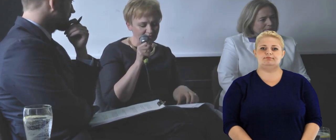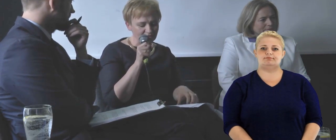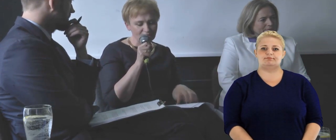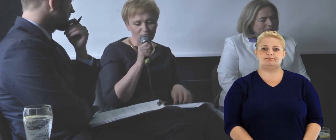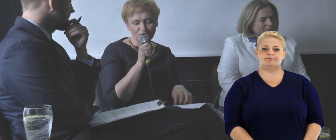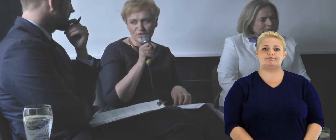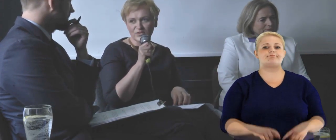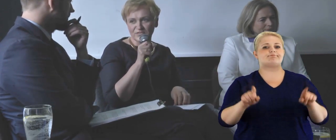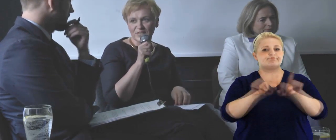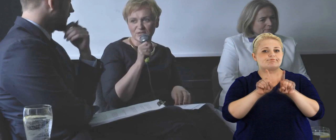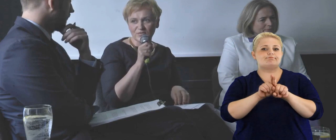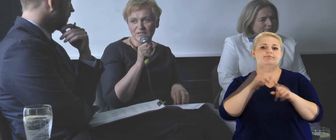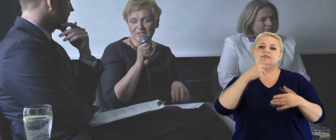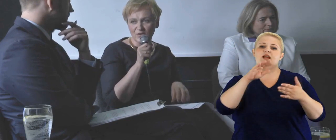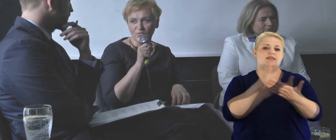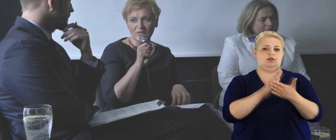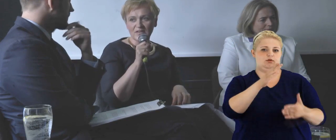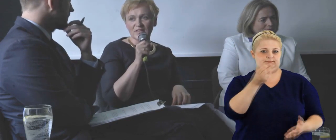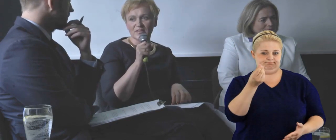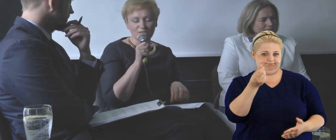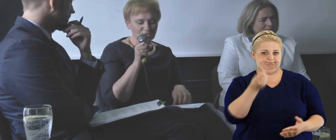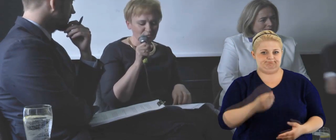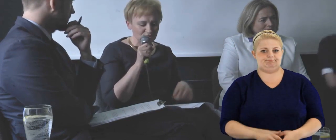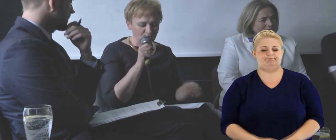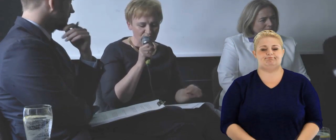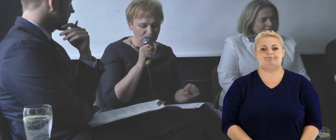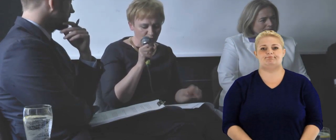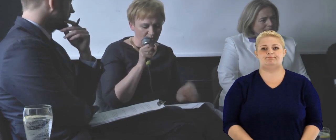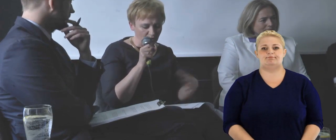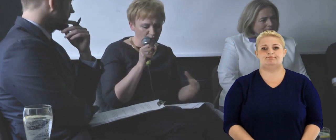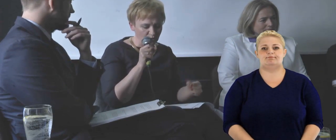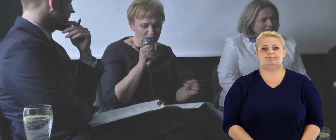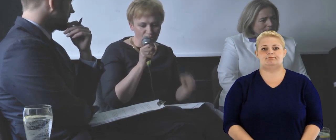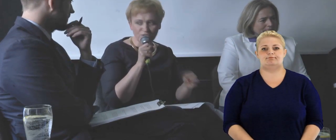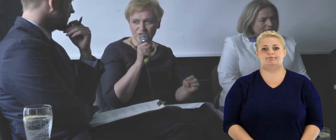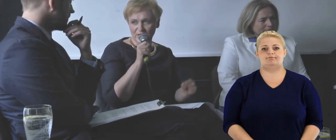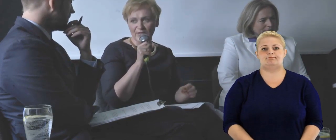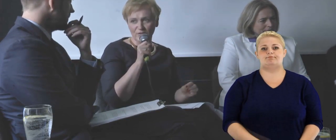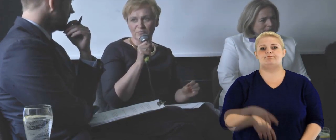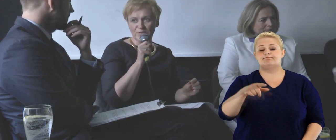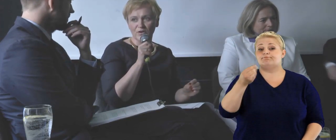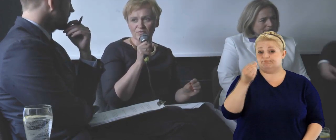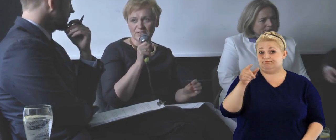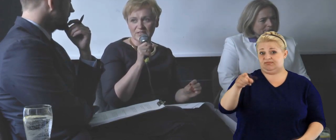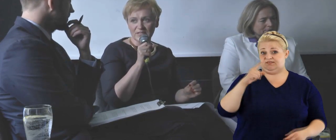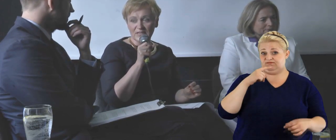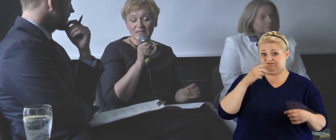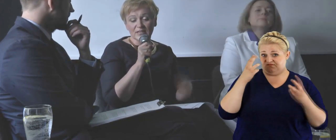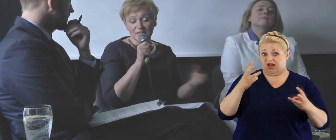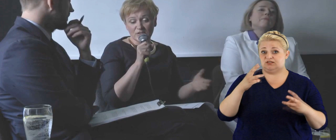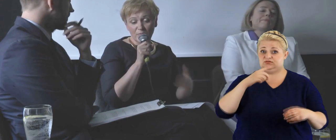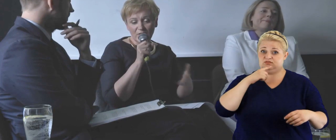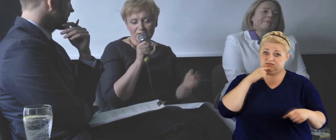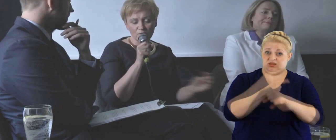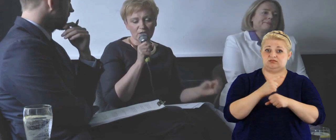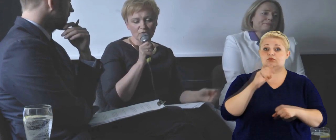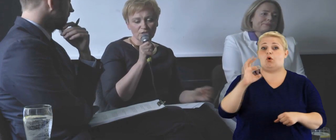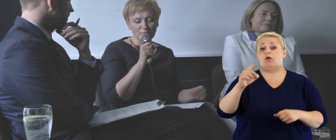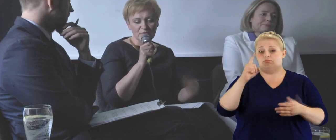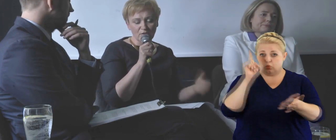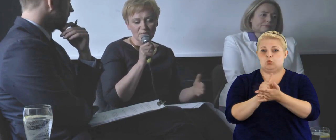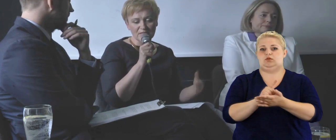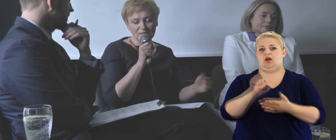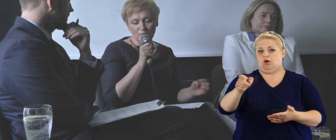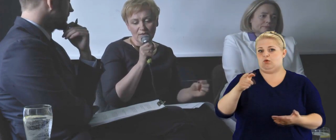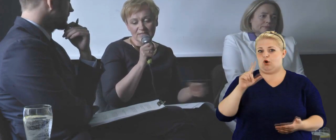nie tylko środki finansowe są czymś, co decyduje o skuteczności działań lobbyingowych, co pokazuje